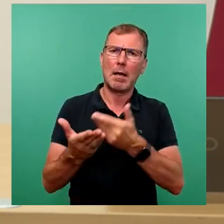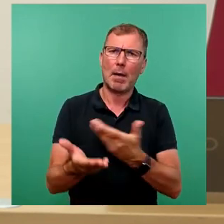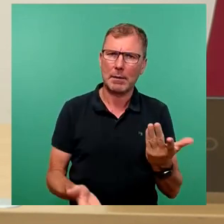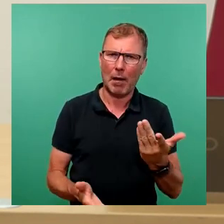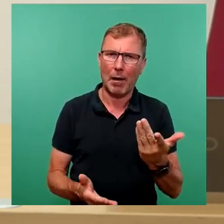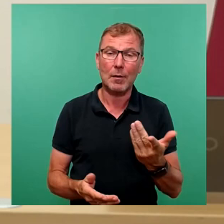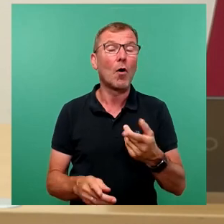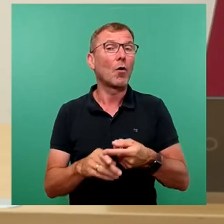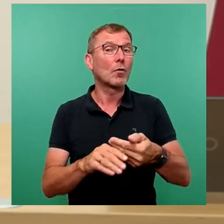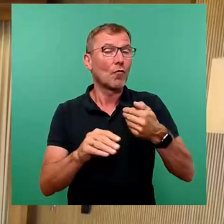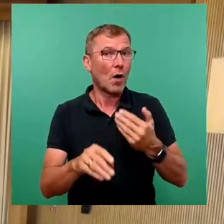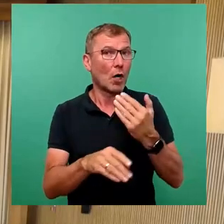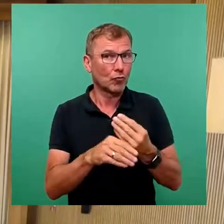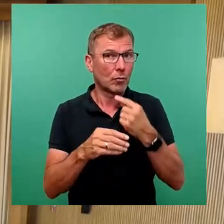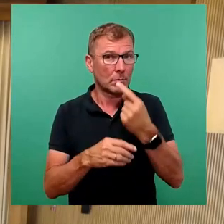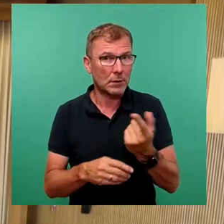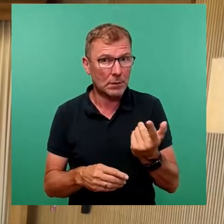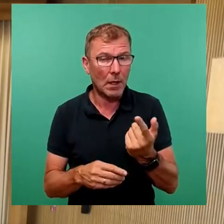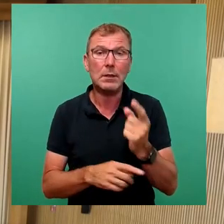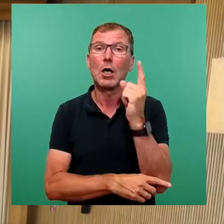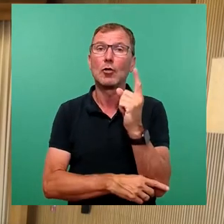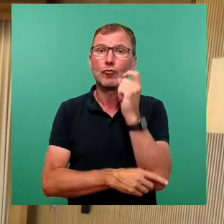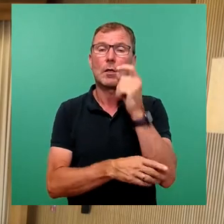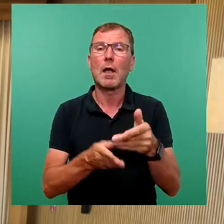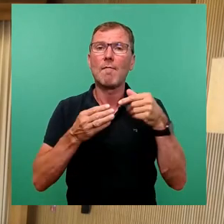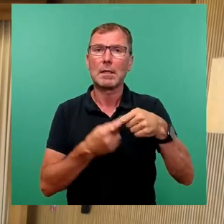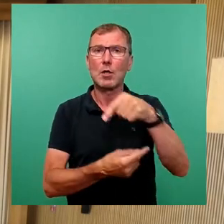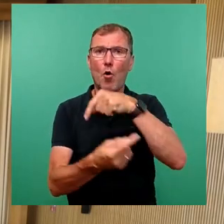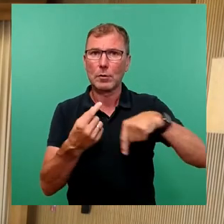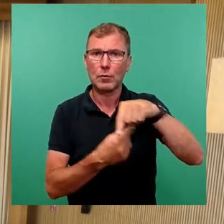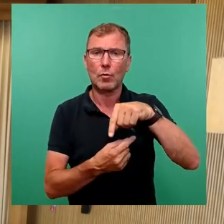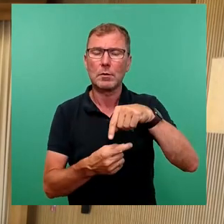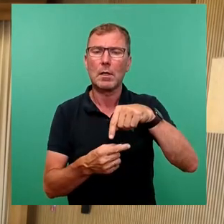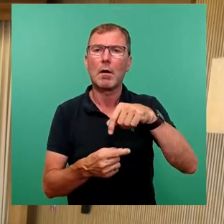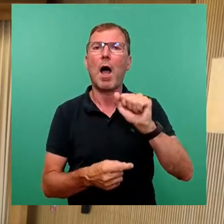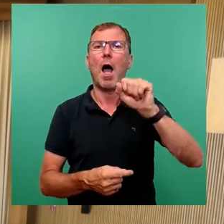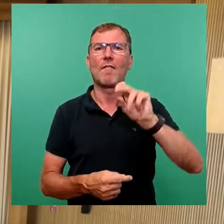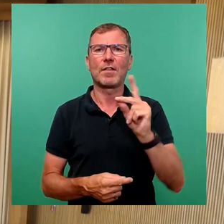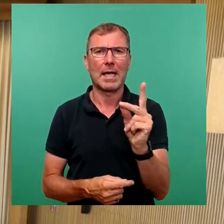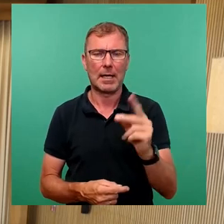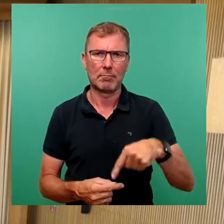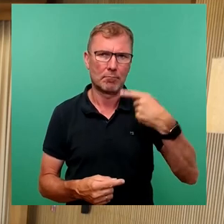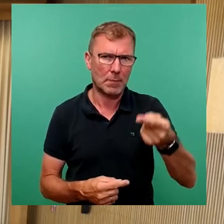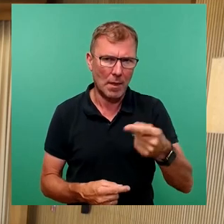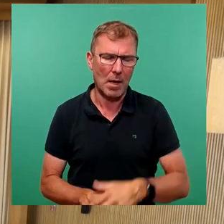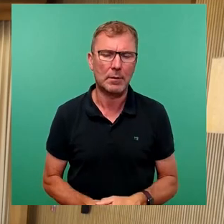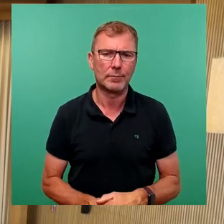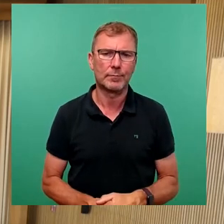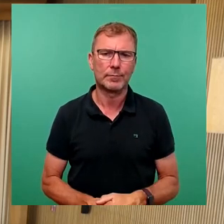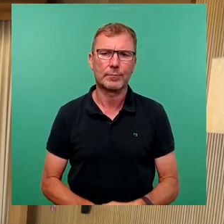eingangs bei der Tagesordnung gesagt hätte, starten wir in die Fraktionsrunde mit der AfD danach. Bitte schön, Herr Schäuble.